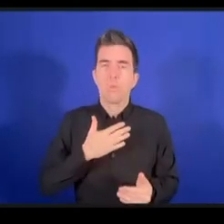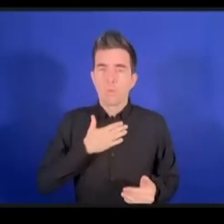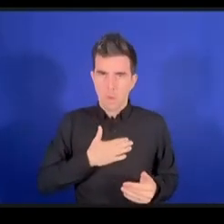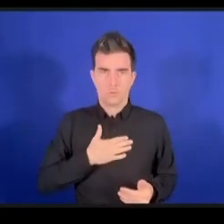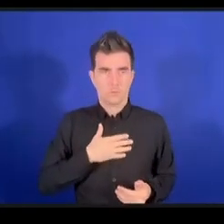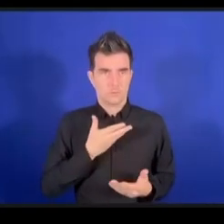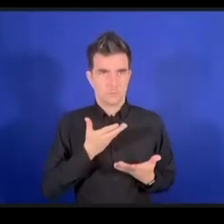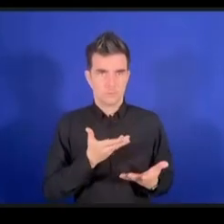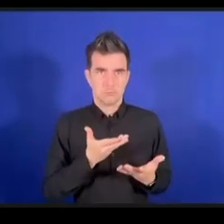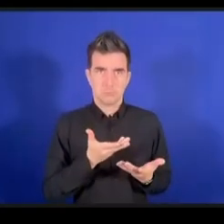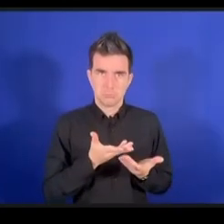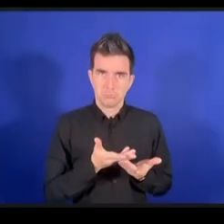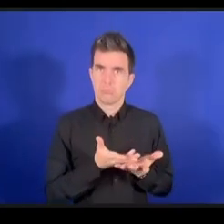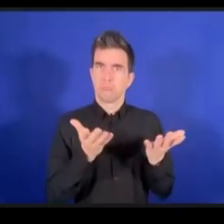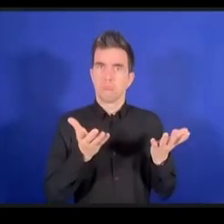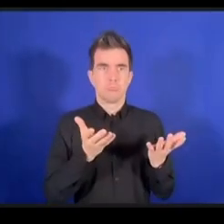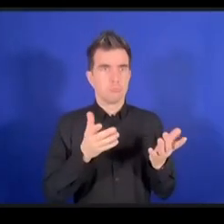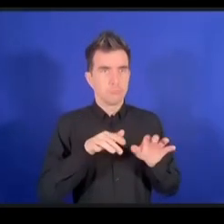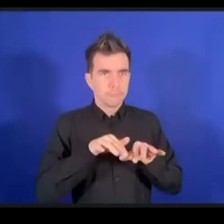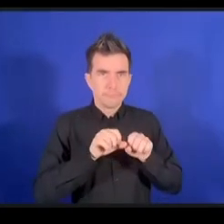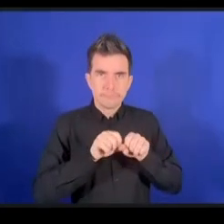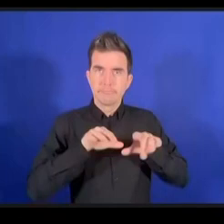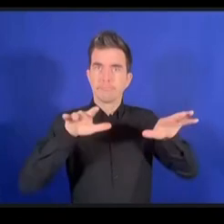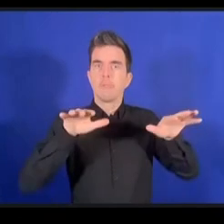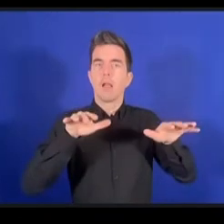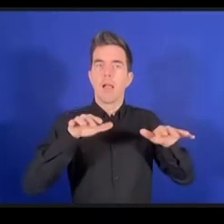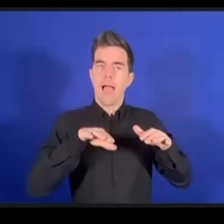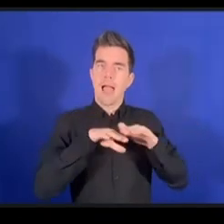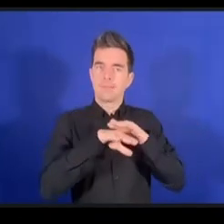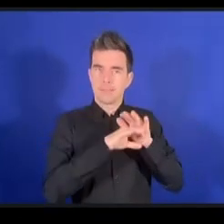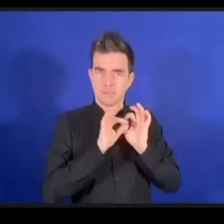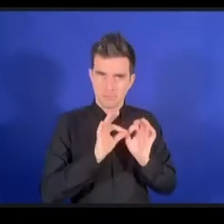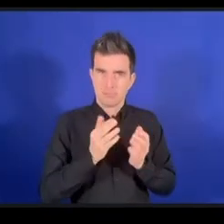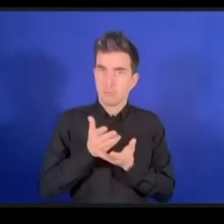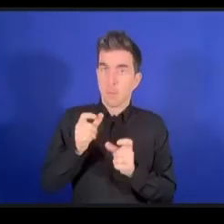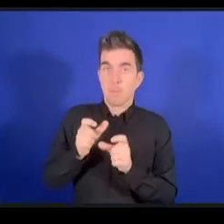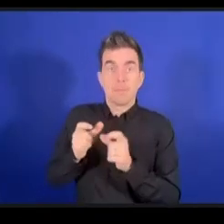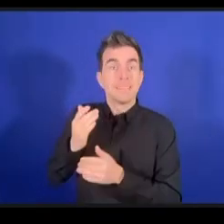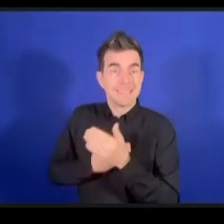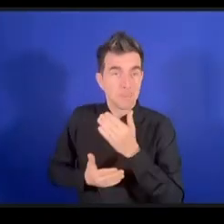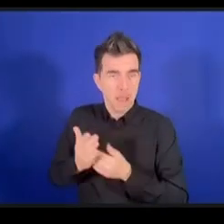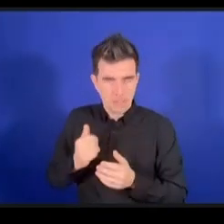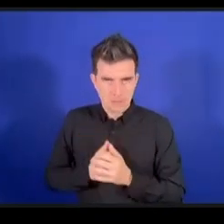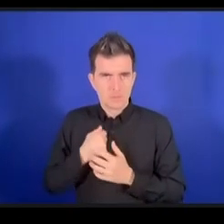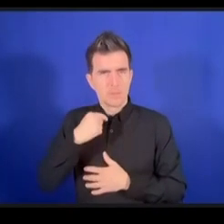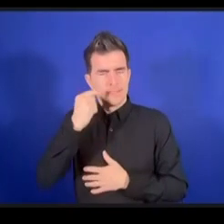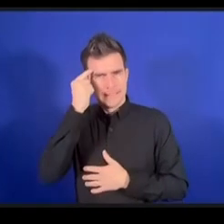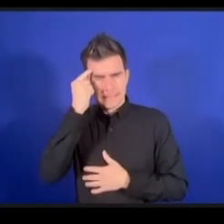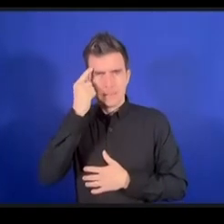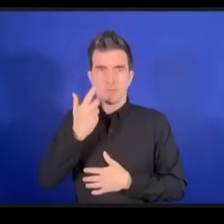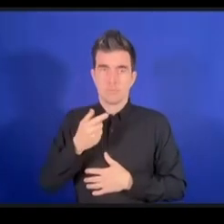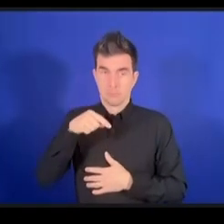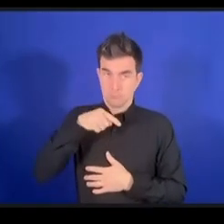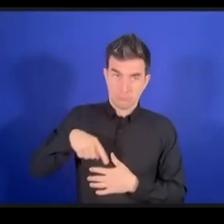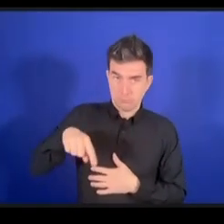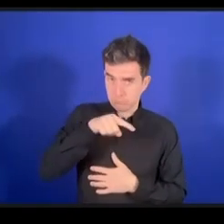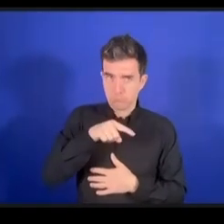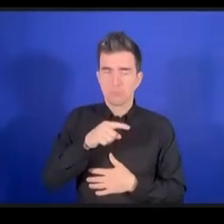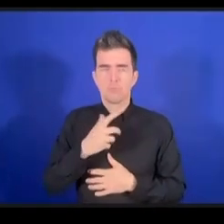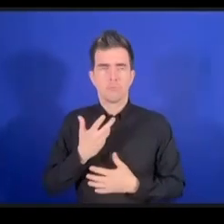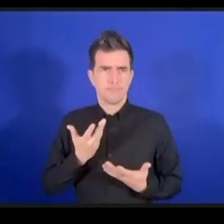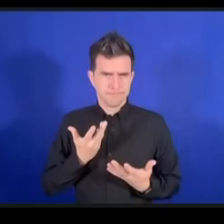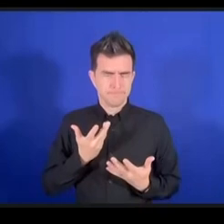الأشخاص ذوي الإعاقة ونريد إقامة كل هذا على مبدأ لا